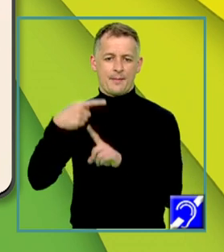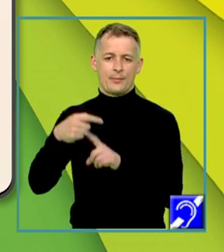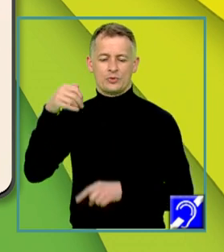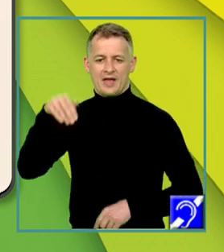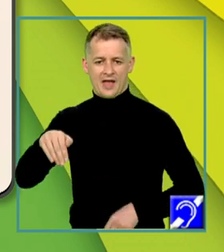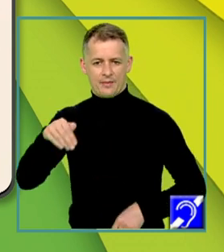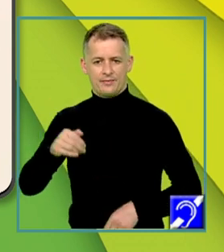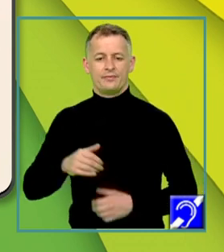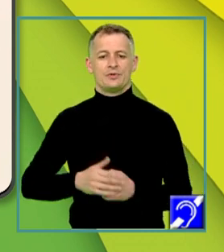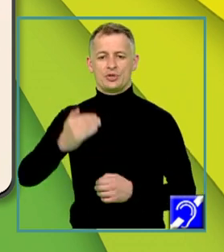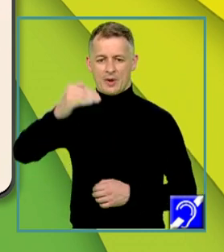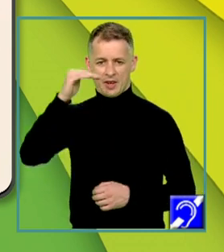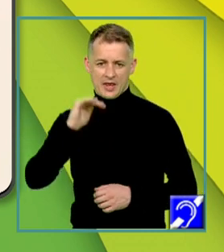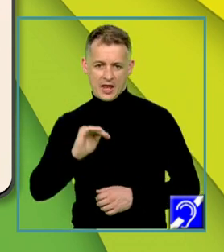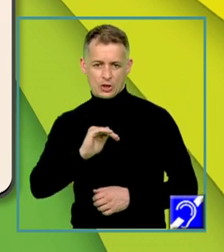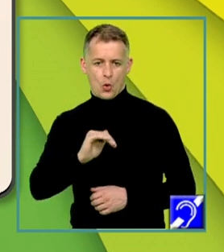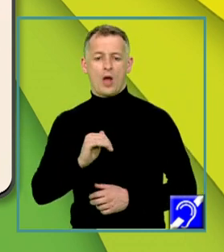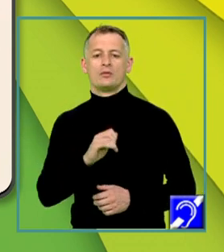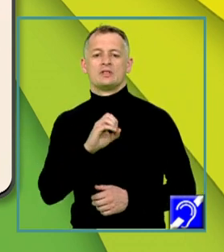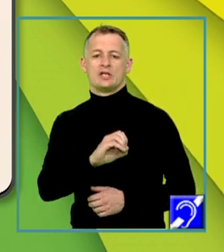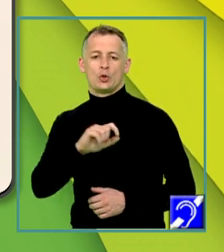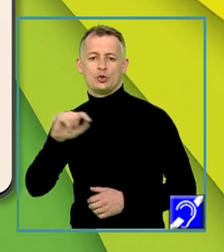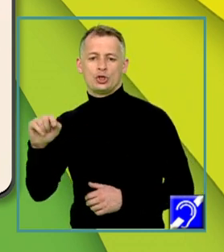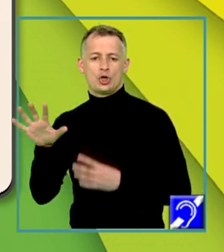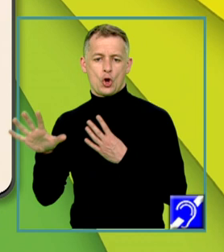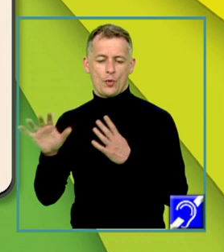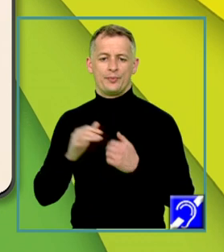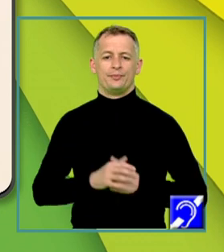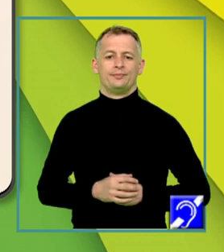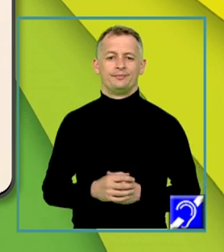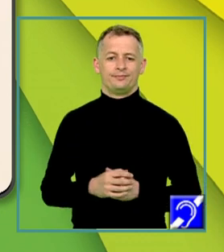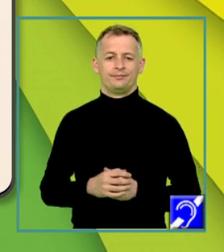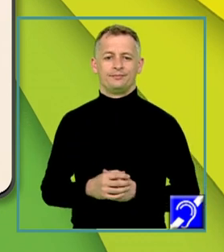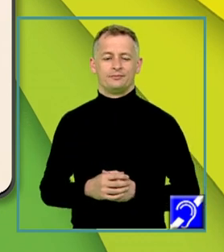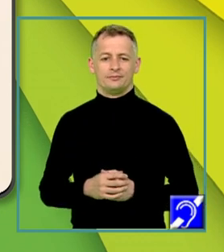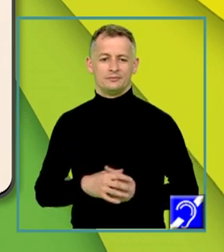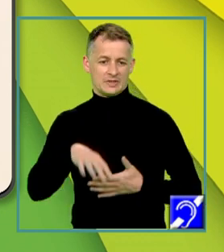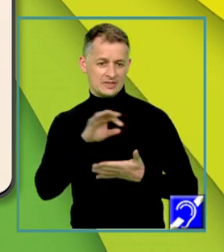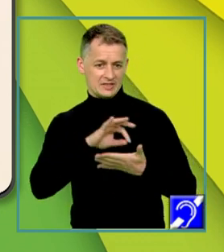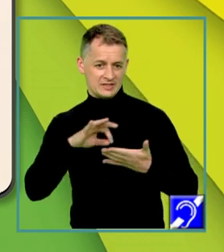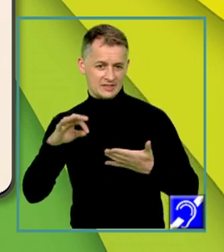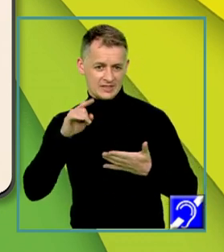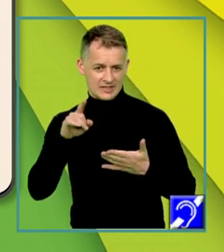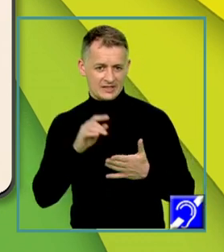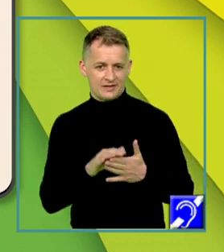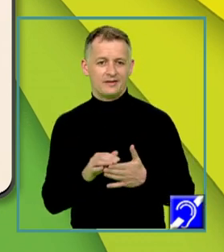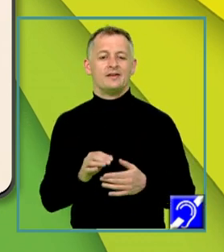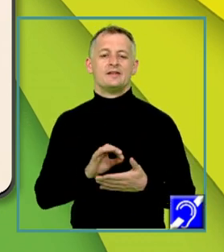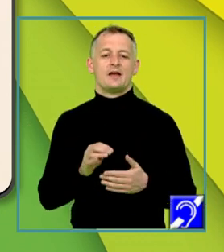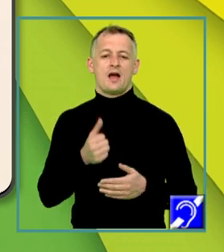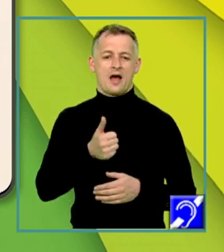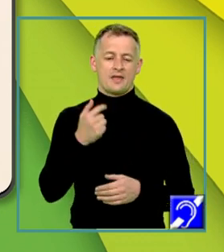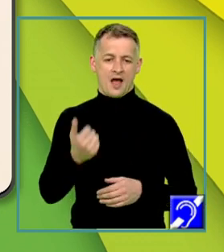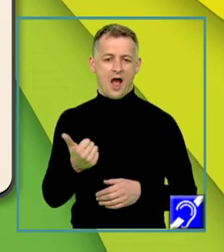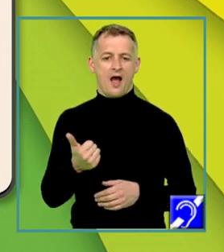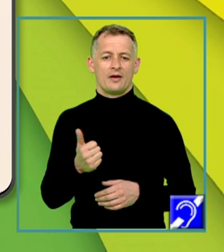M și pe linia a doua elementele 0 și 9. Particularizând scrierea matricii A de A pentru